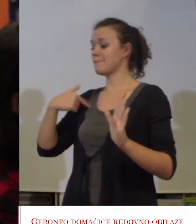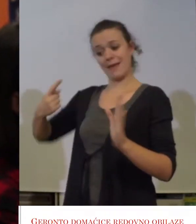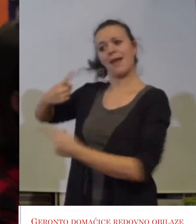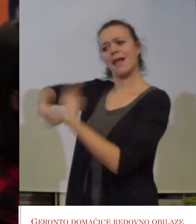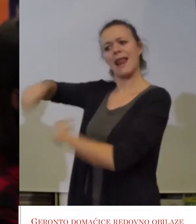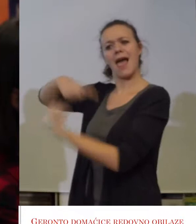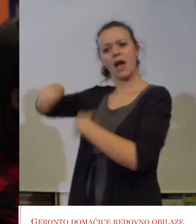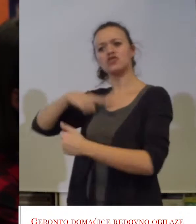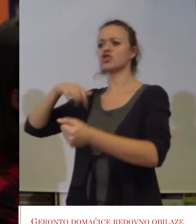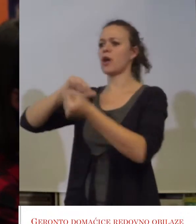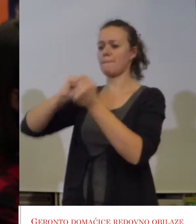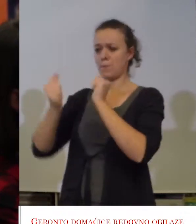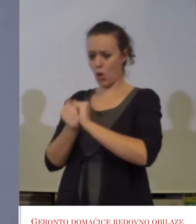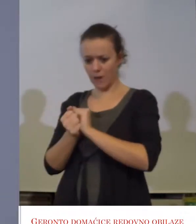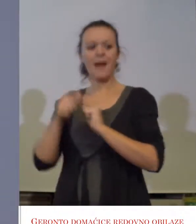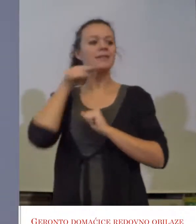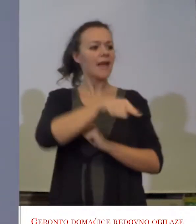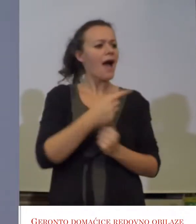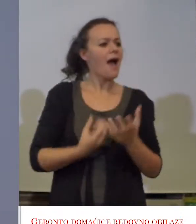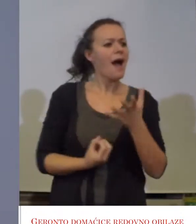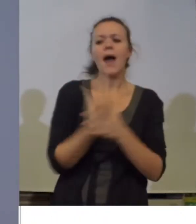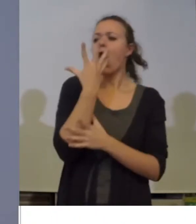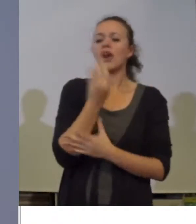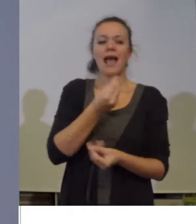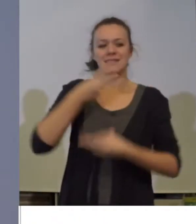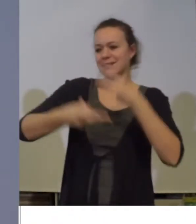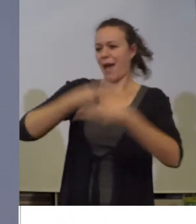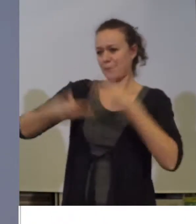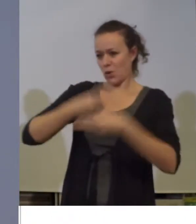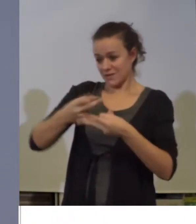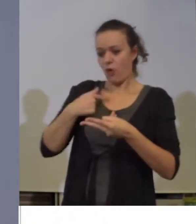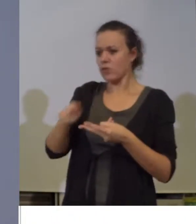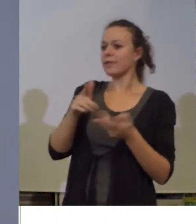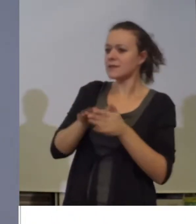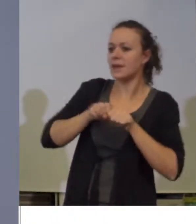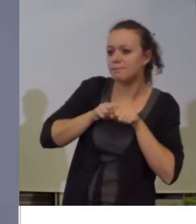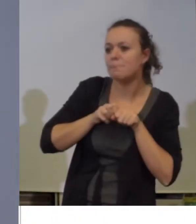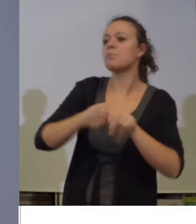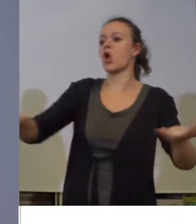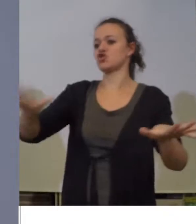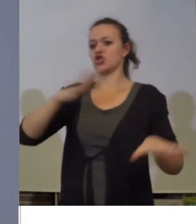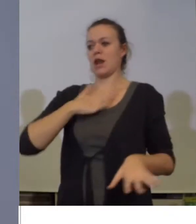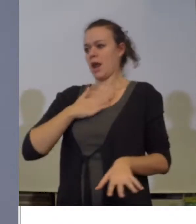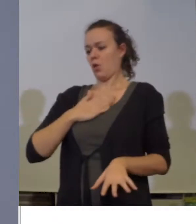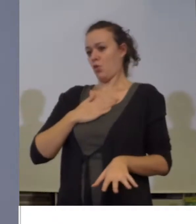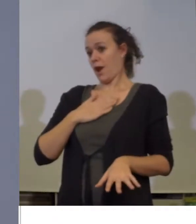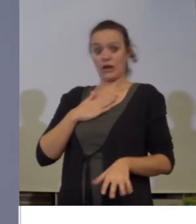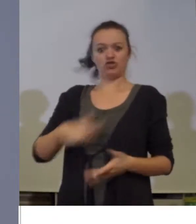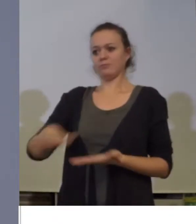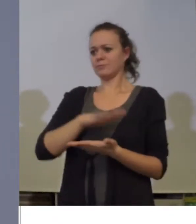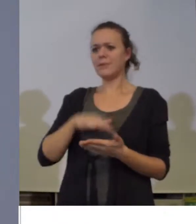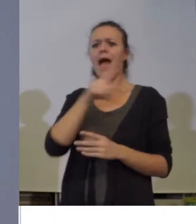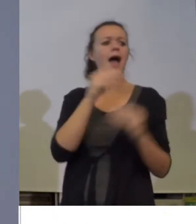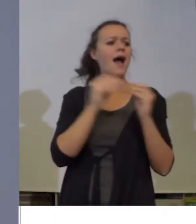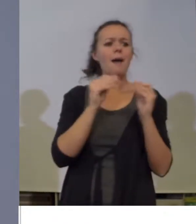borbu, da organsku proizvodnju proširimo u našem kraju, jer Babušnica je